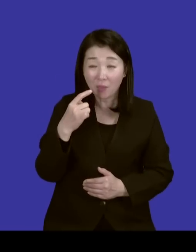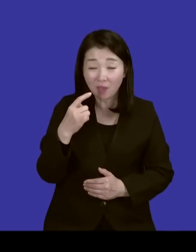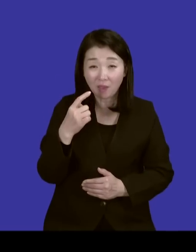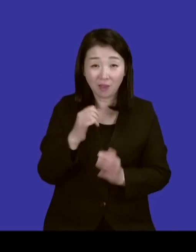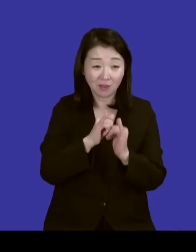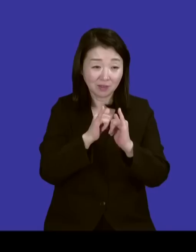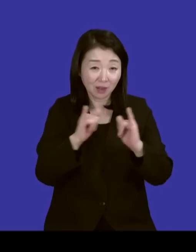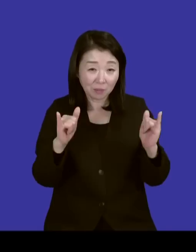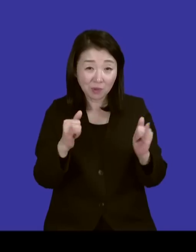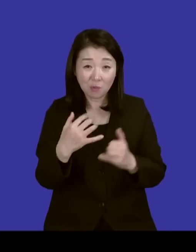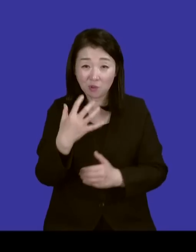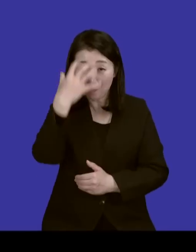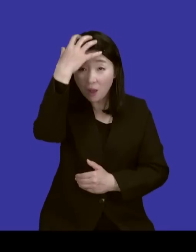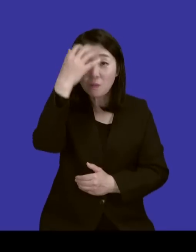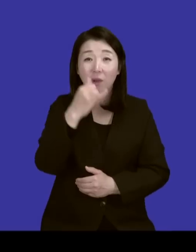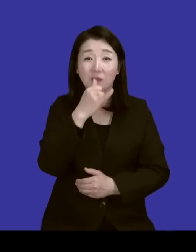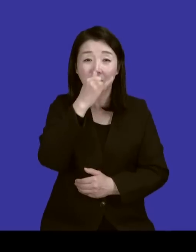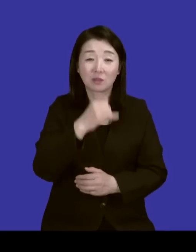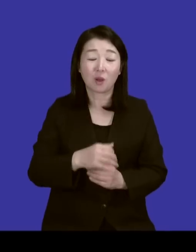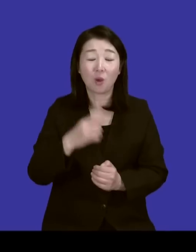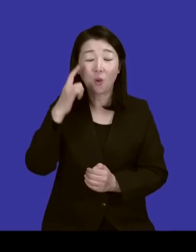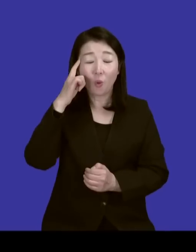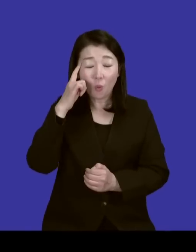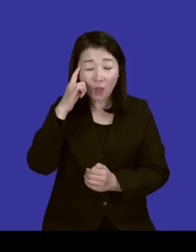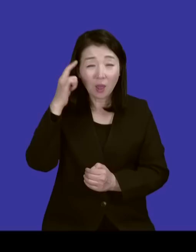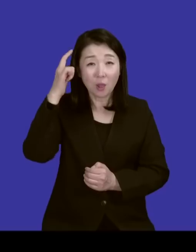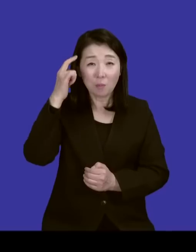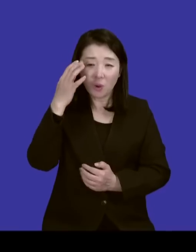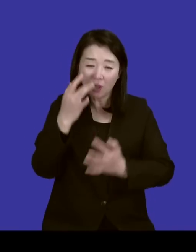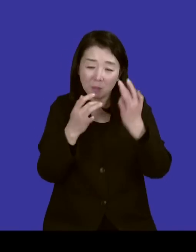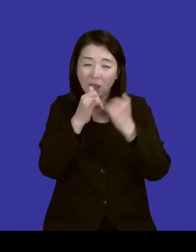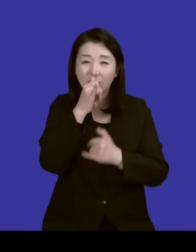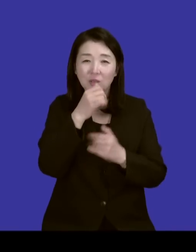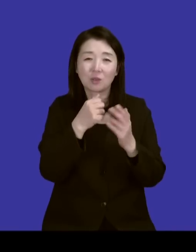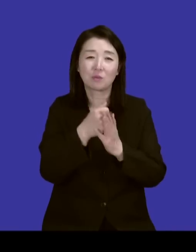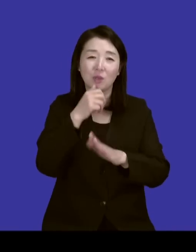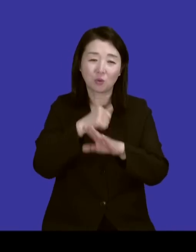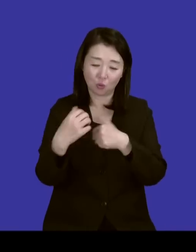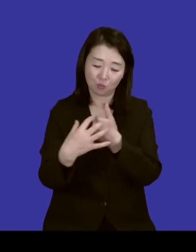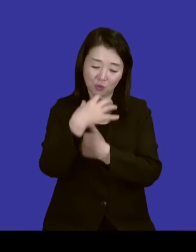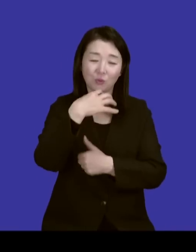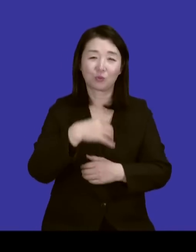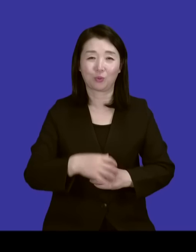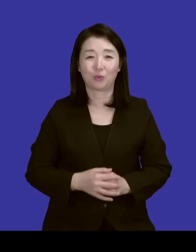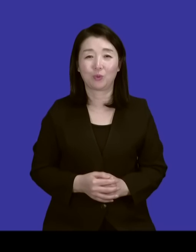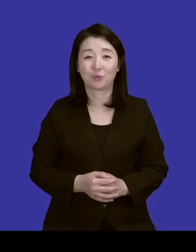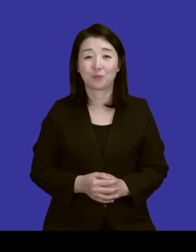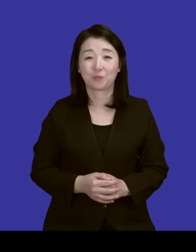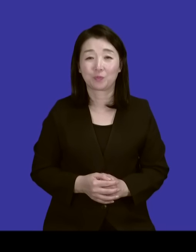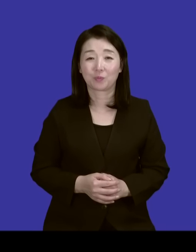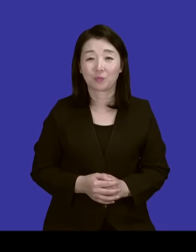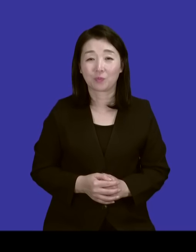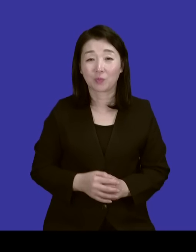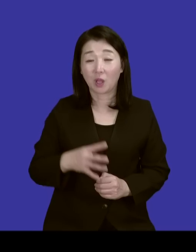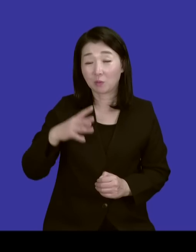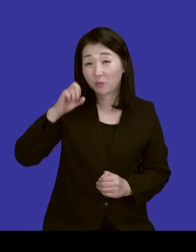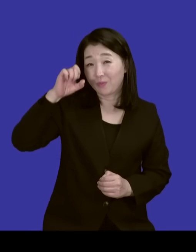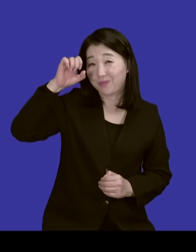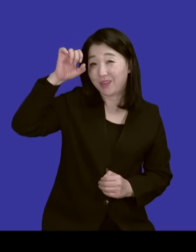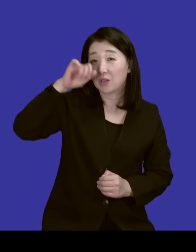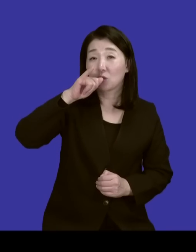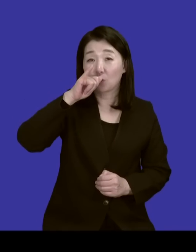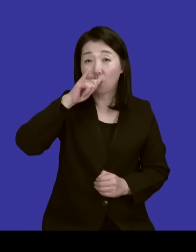그런데 이게 아니라 탈모도 있고 하니까 그냥 미는 거 아까도 있고 그런데 이게 이렇게 하는 게 아니라 이렇게 하는 거였어요.